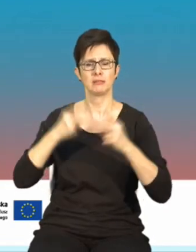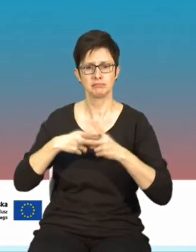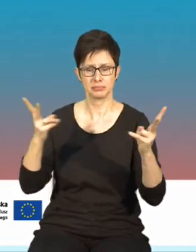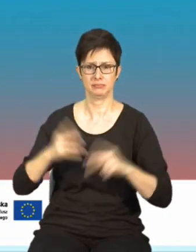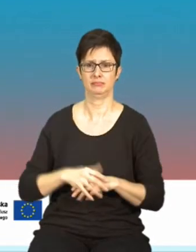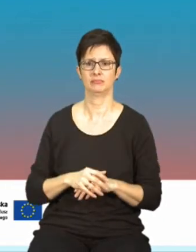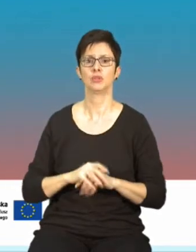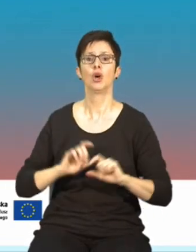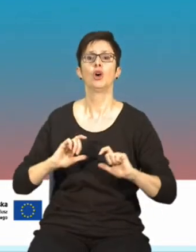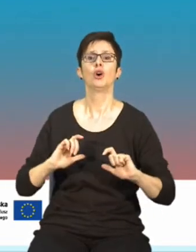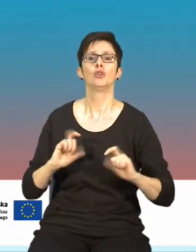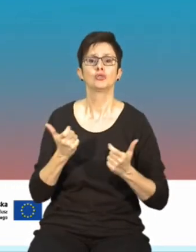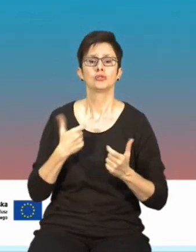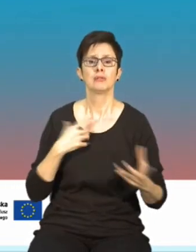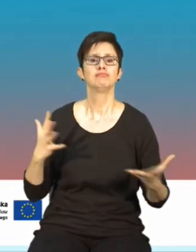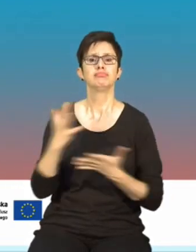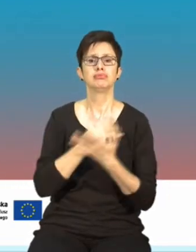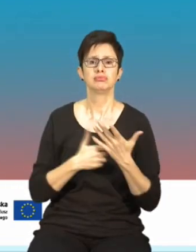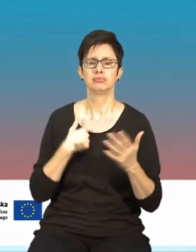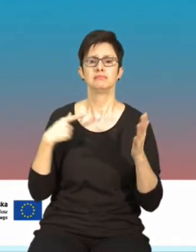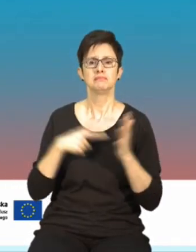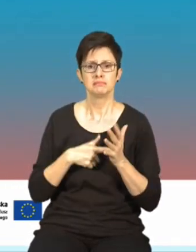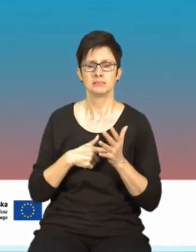sprawdza? No to jest przede wszystkim empatia w dyskusji.